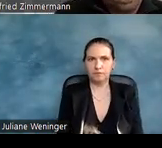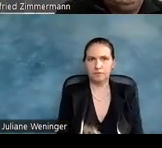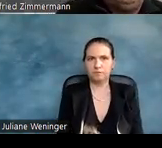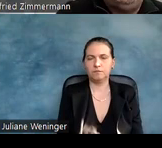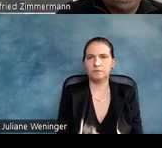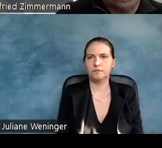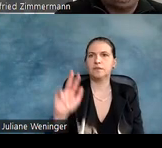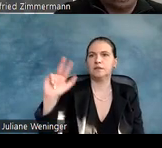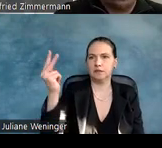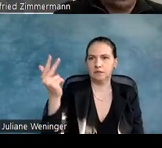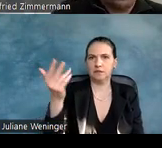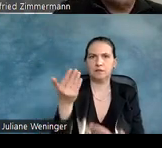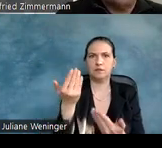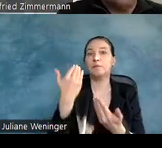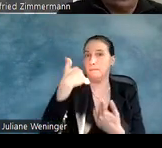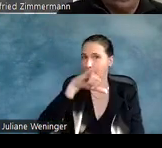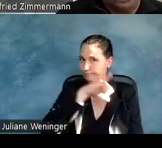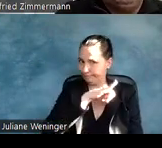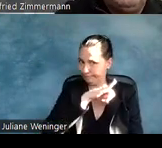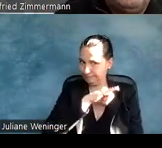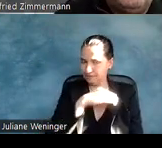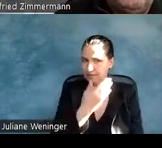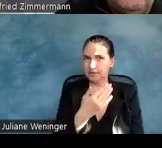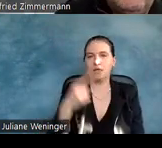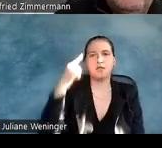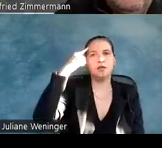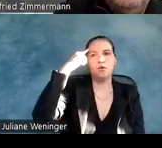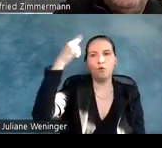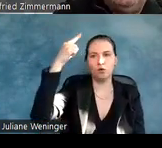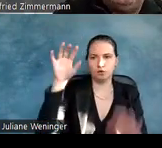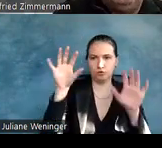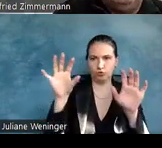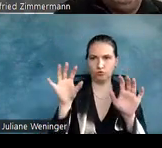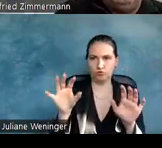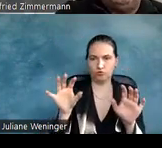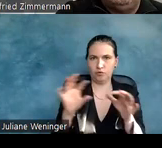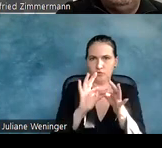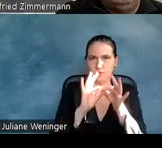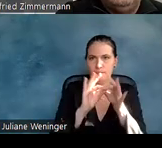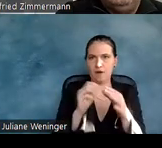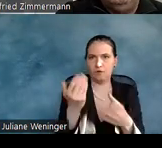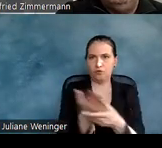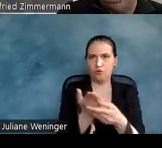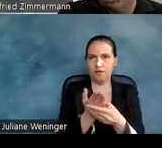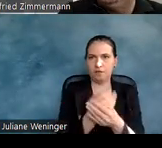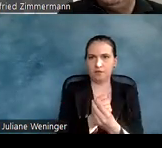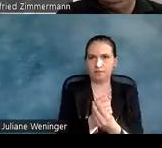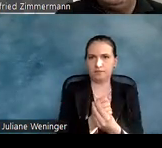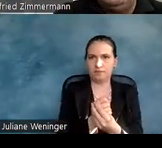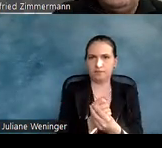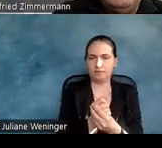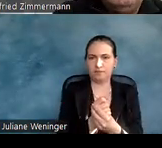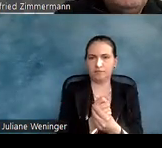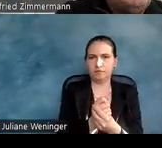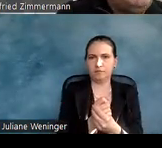Icon, ist viel interessanter, die gibt die logische Struktur eines Dokumentes und da es ist